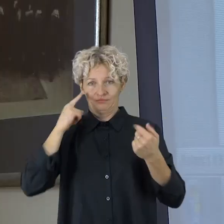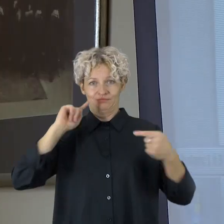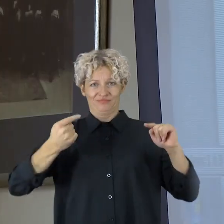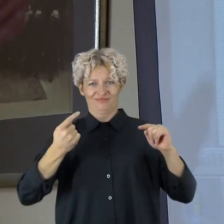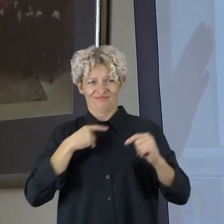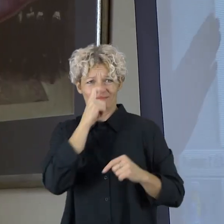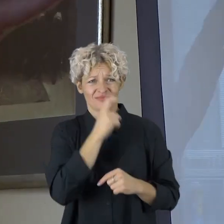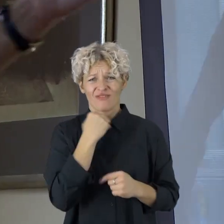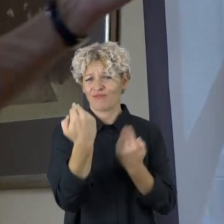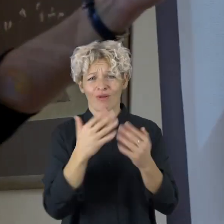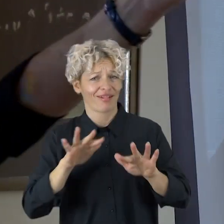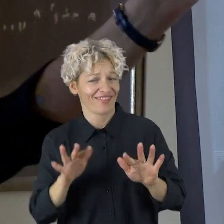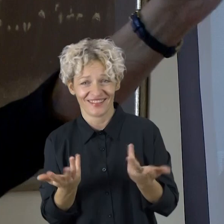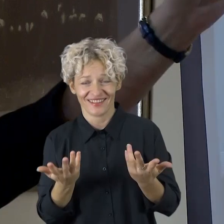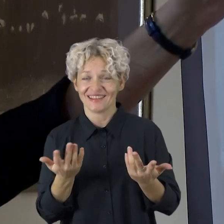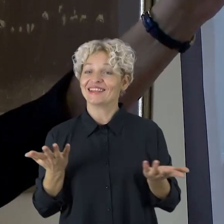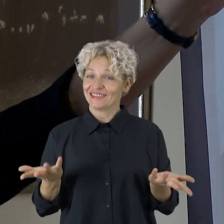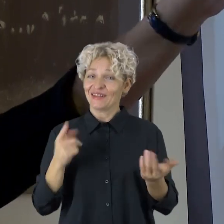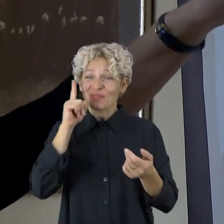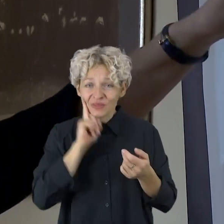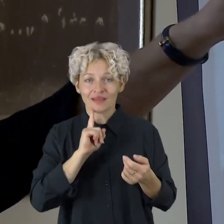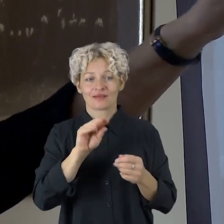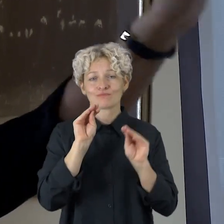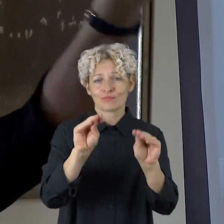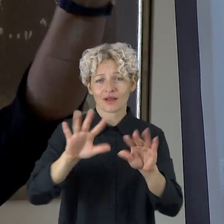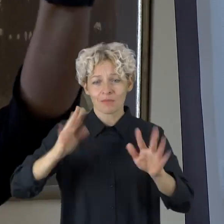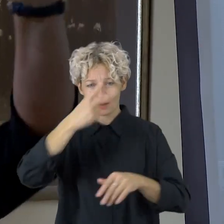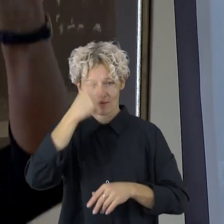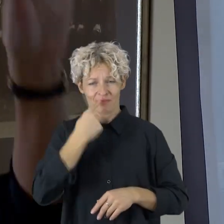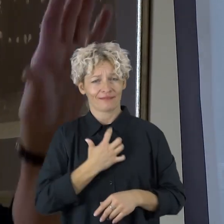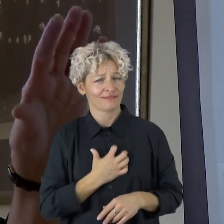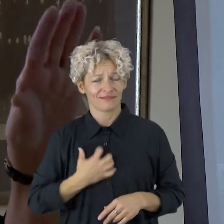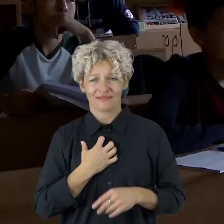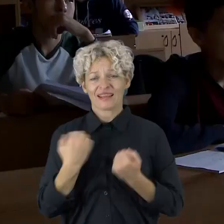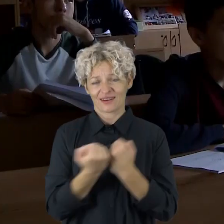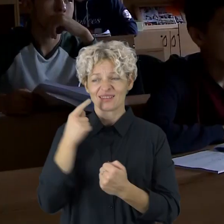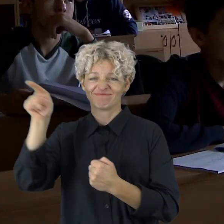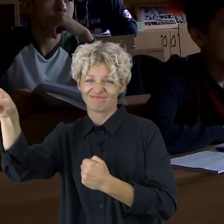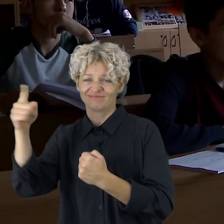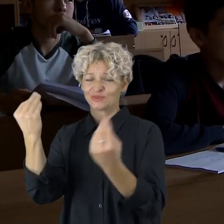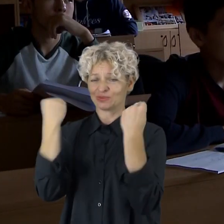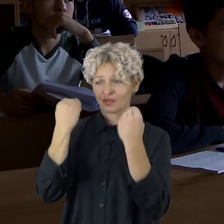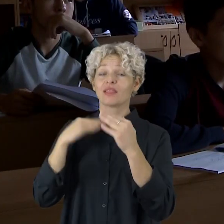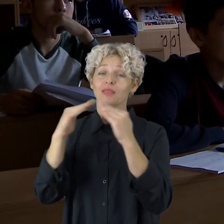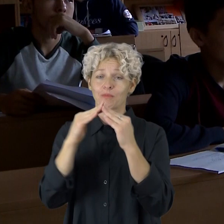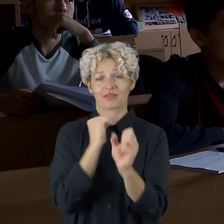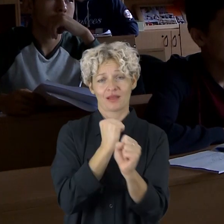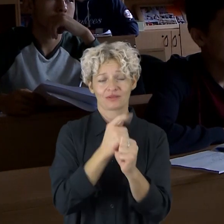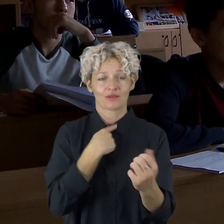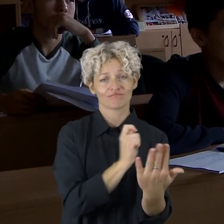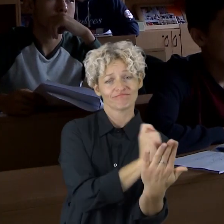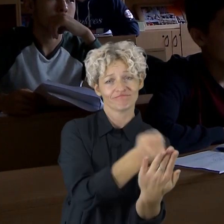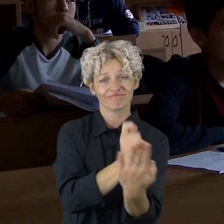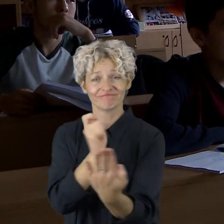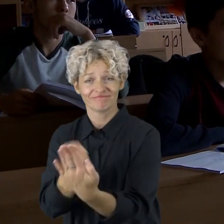nėra. Norint greičiau išmokti kalbą, svarbu dėti daug pastangų ne tik klasėje, bet ir namuose. Tad mokytojai užduoda daug namų darbų. Pasak